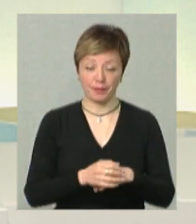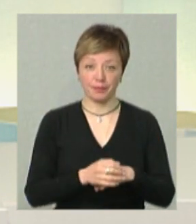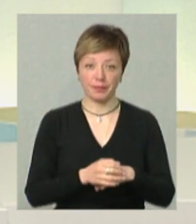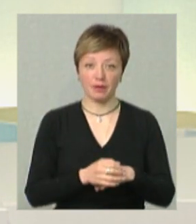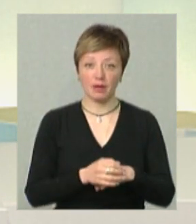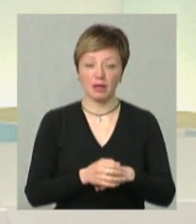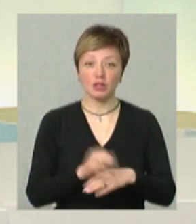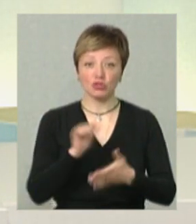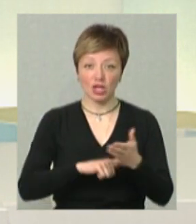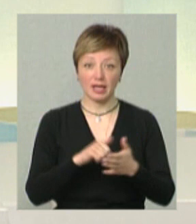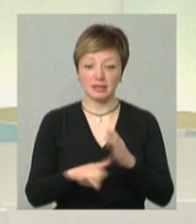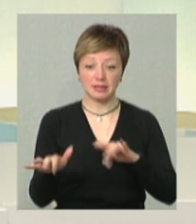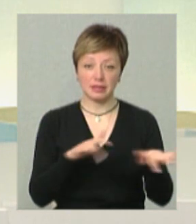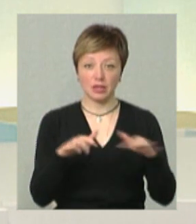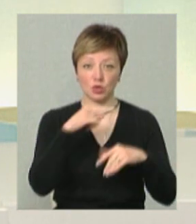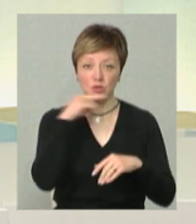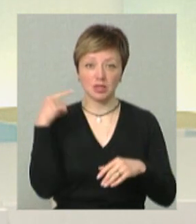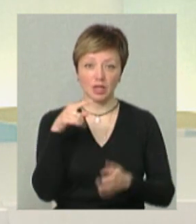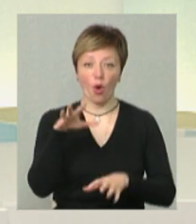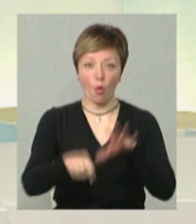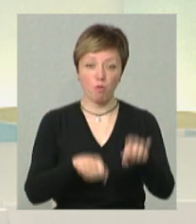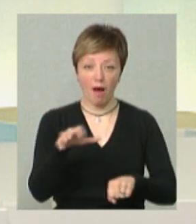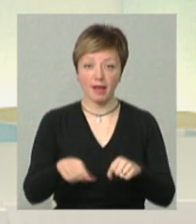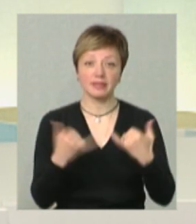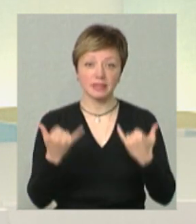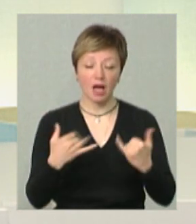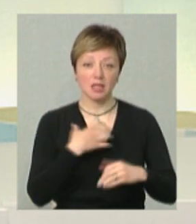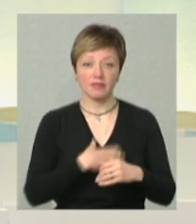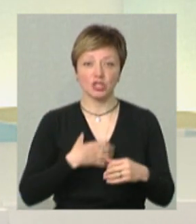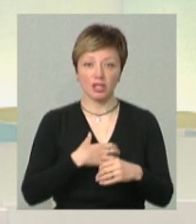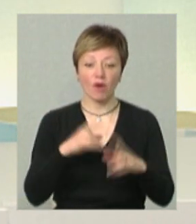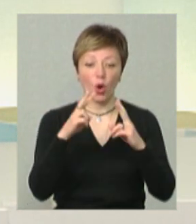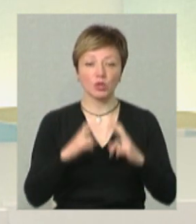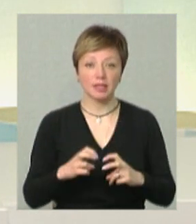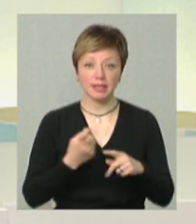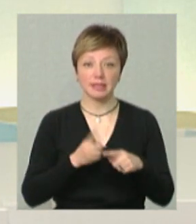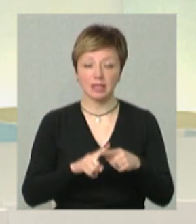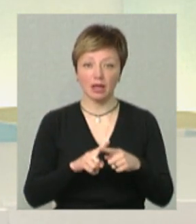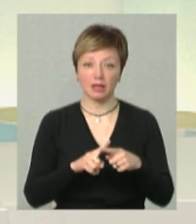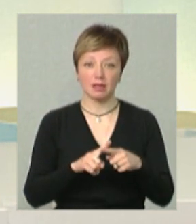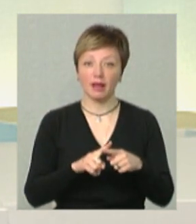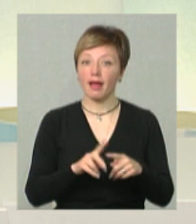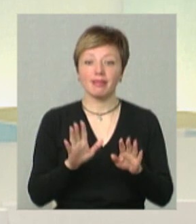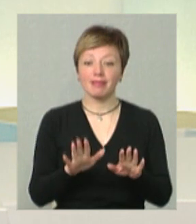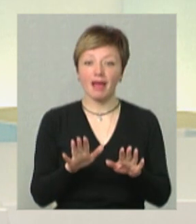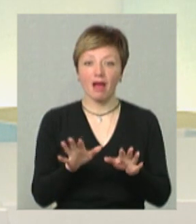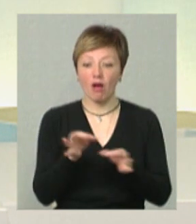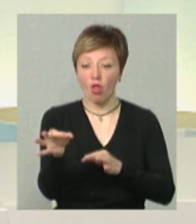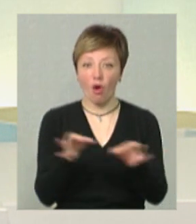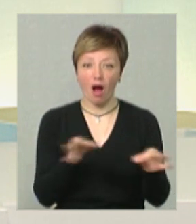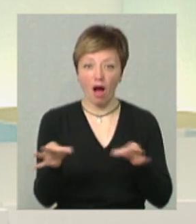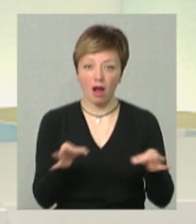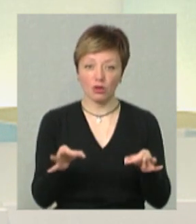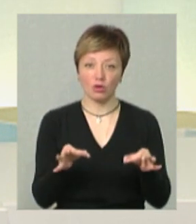через дії російських окупантів. І зараз важливо розглядати цей процес не локально як